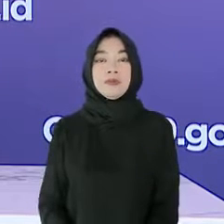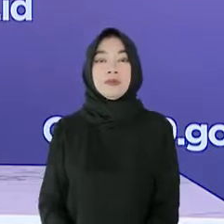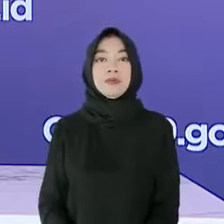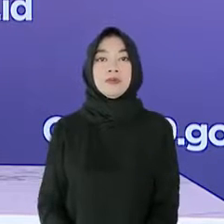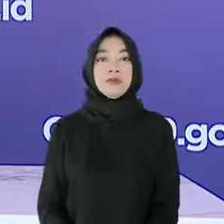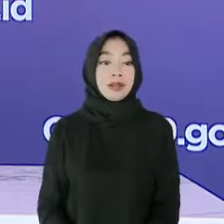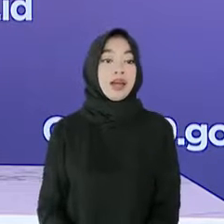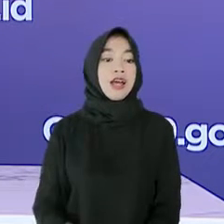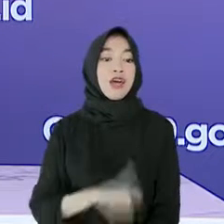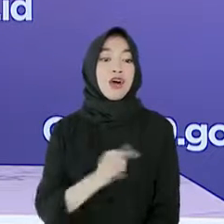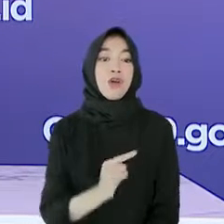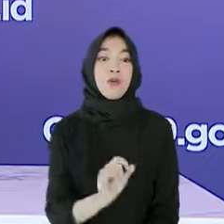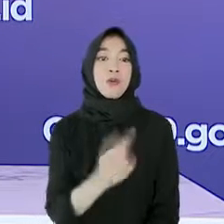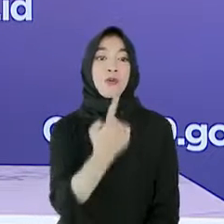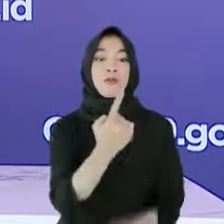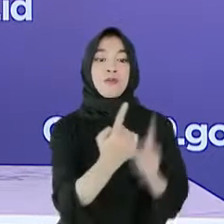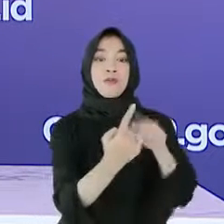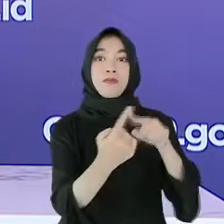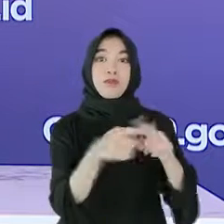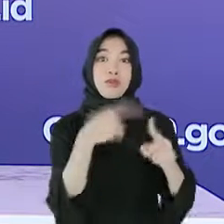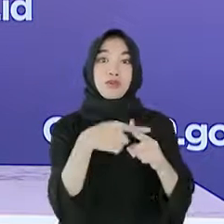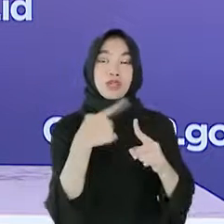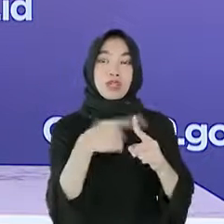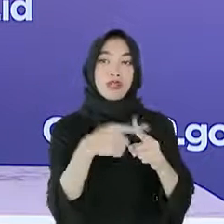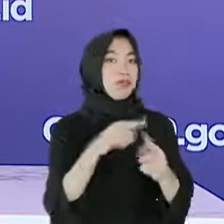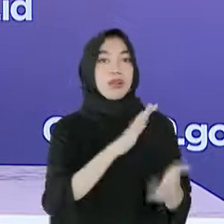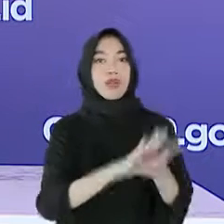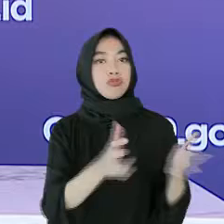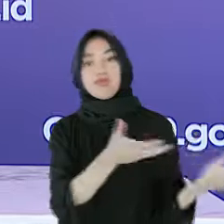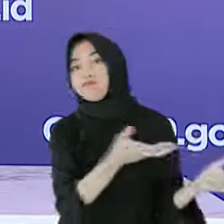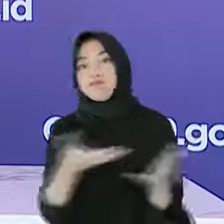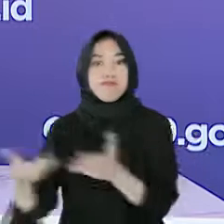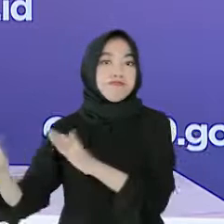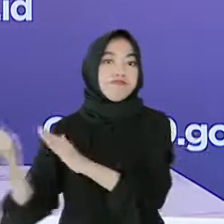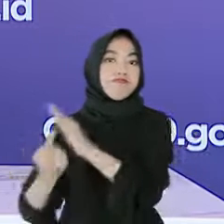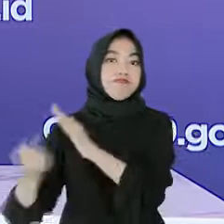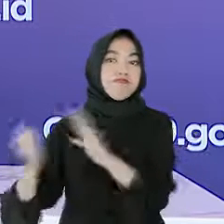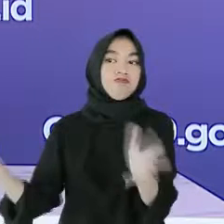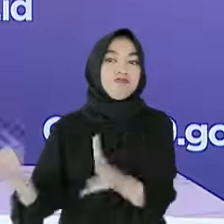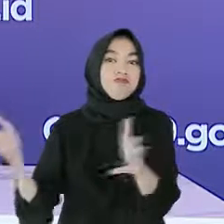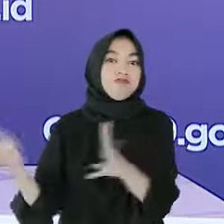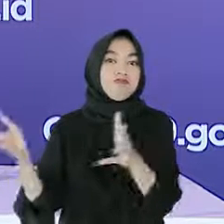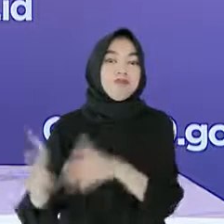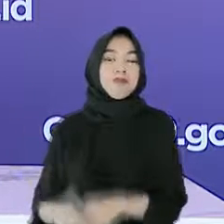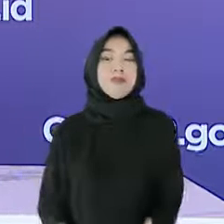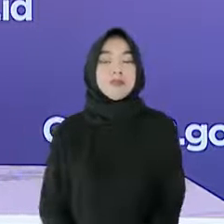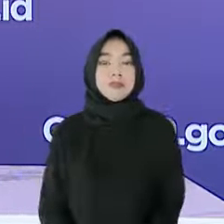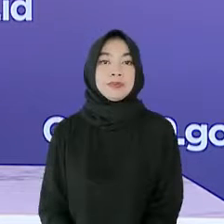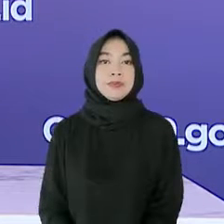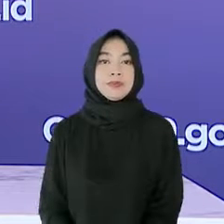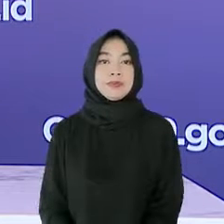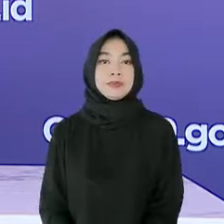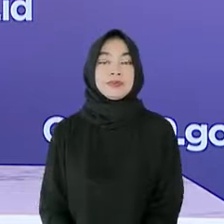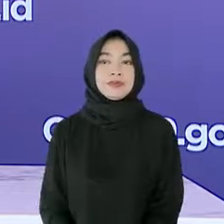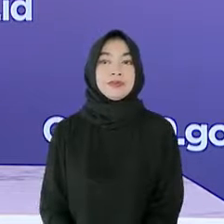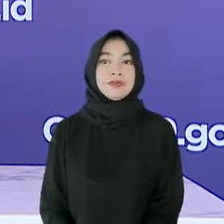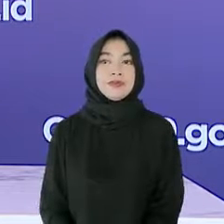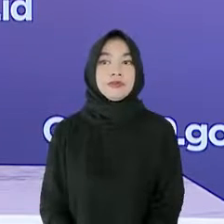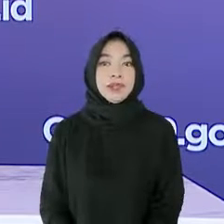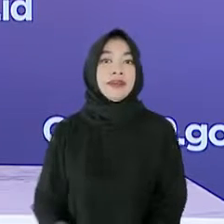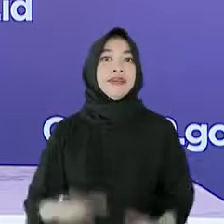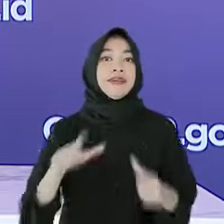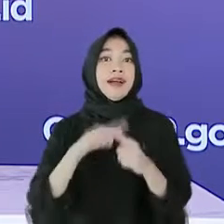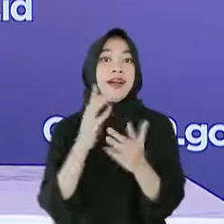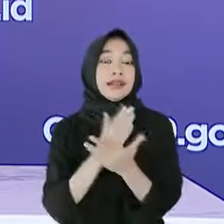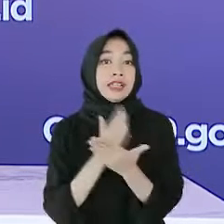kasus positif yang terdeteksi selama acara untuk isolasi maupun perawatan. Kemudian yang ketiga, setelah acara.